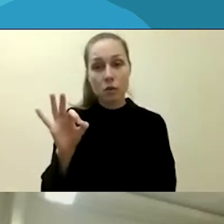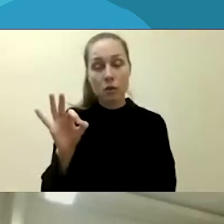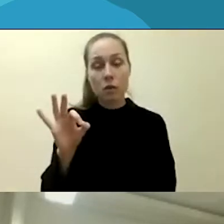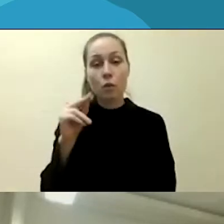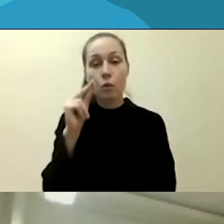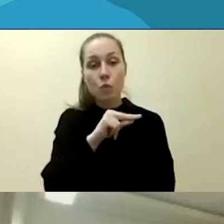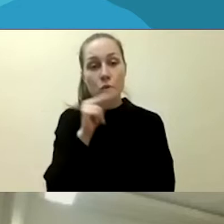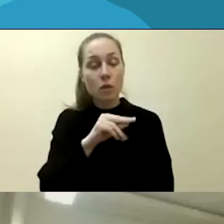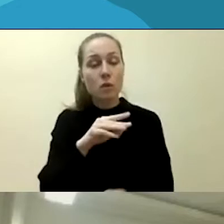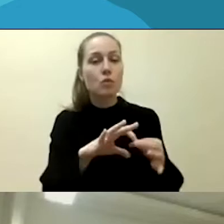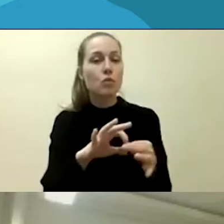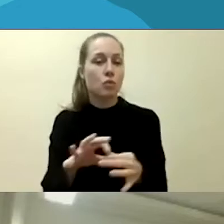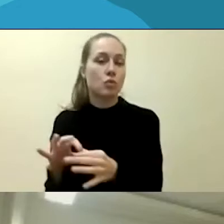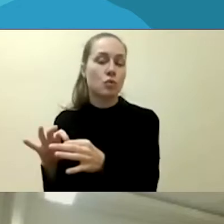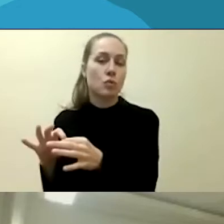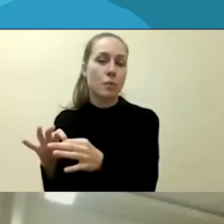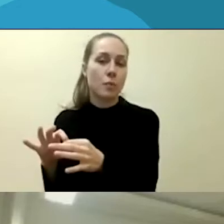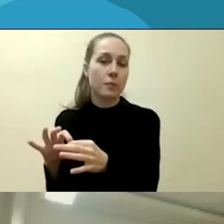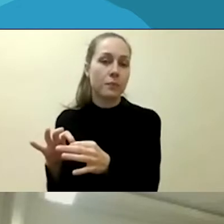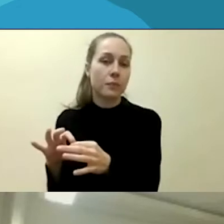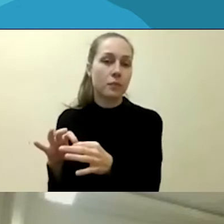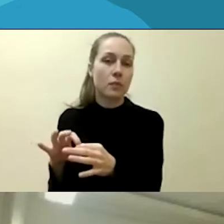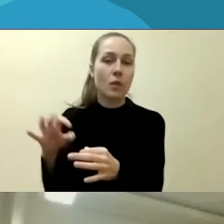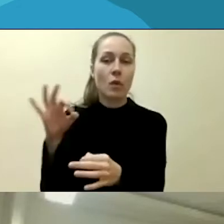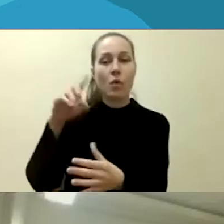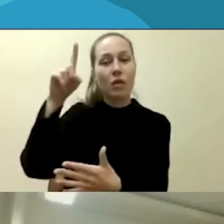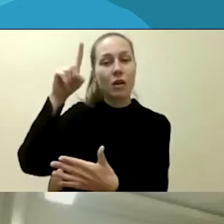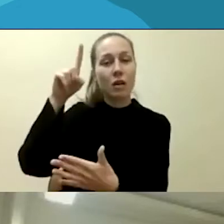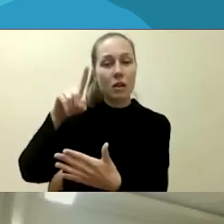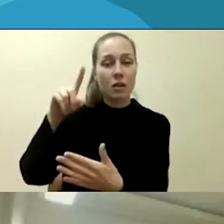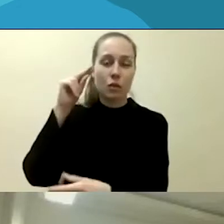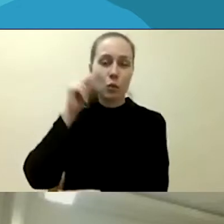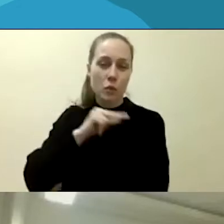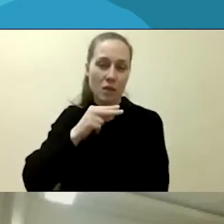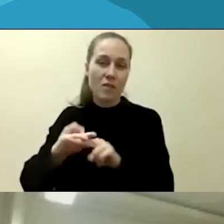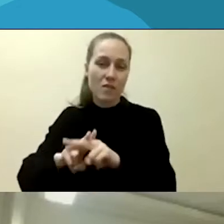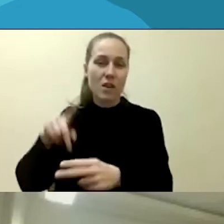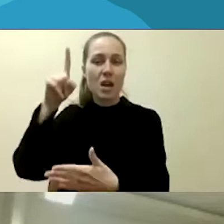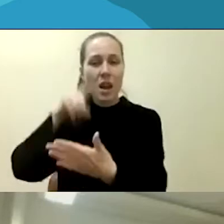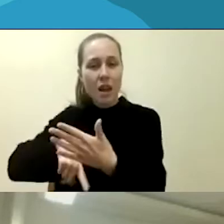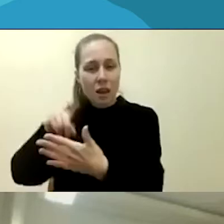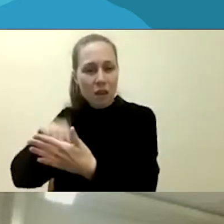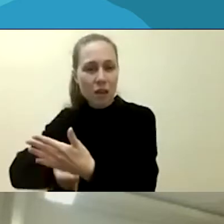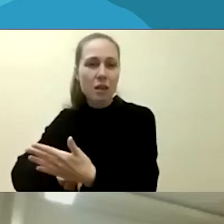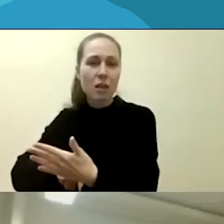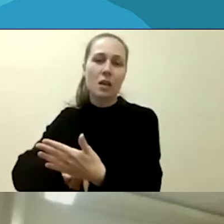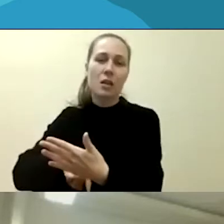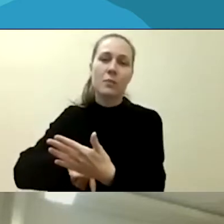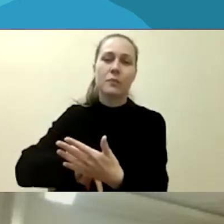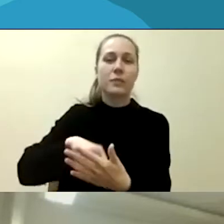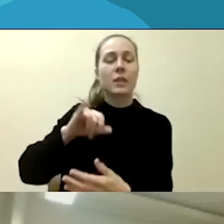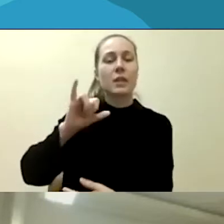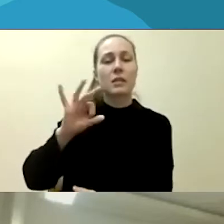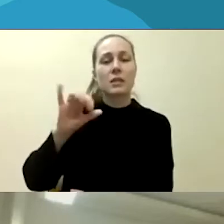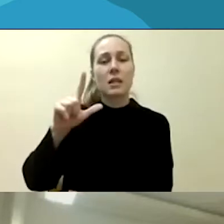religiniais, su nusikaltimais dėl religinių paskatų, taip pat islamofobiniai ir